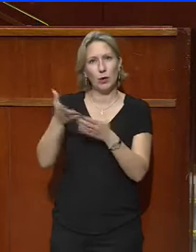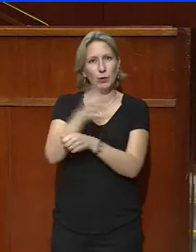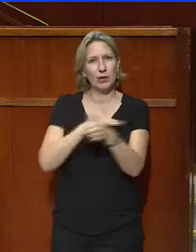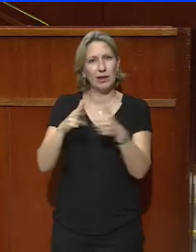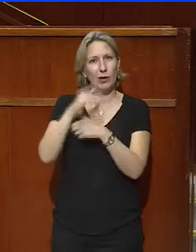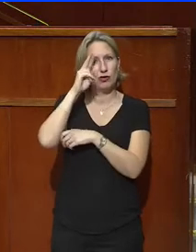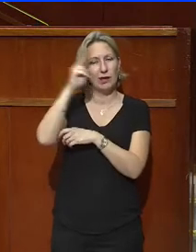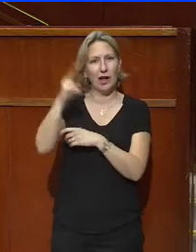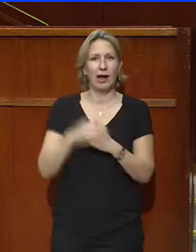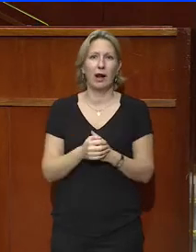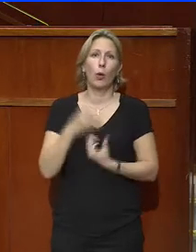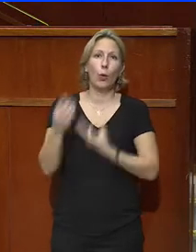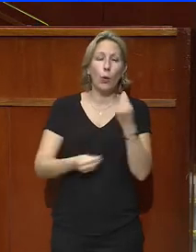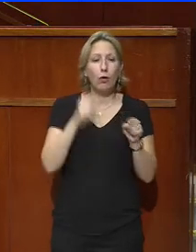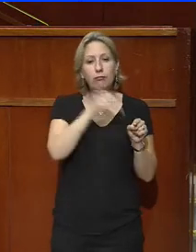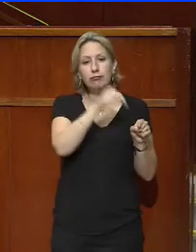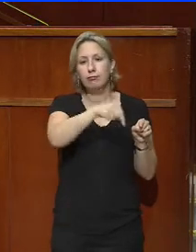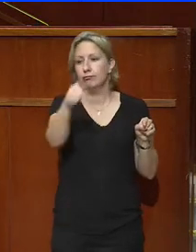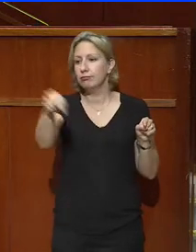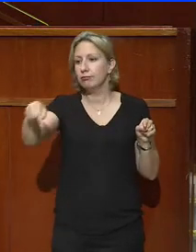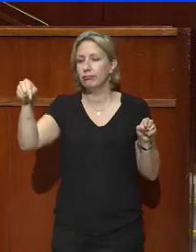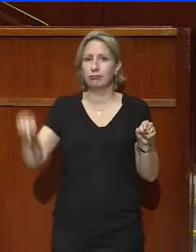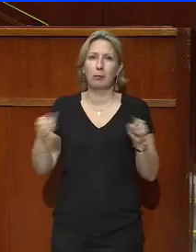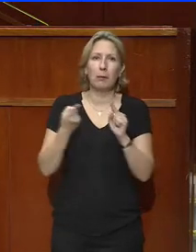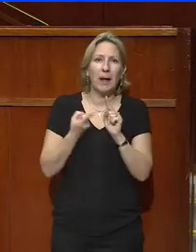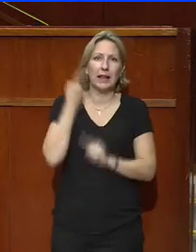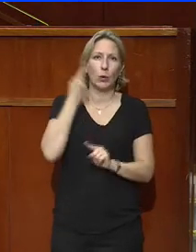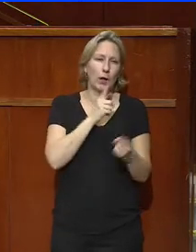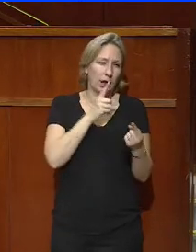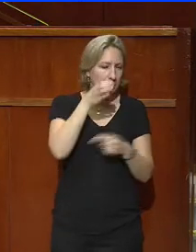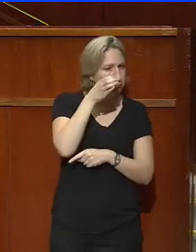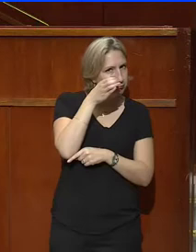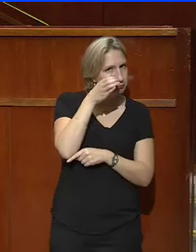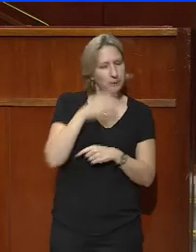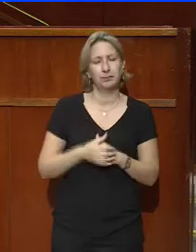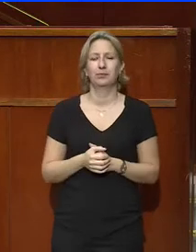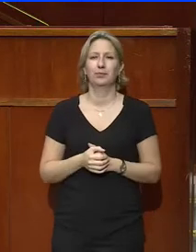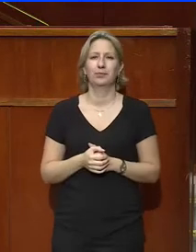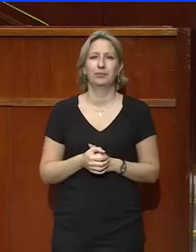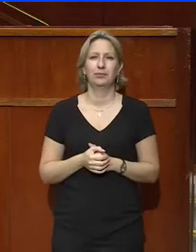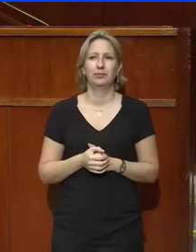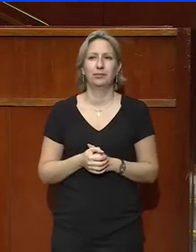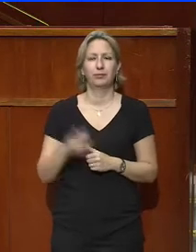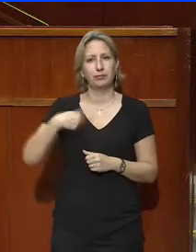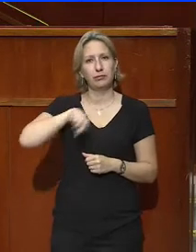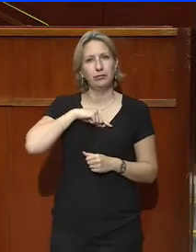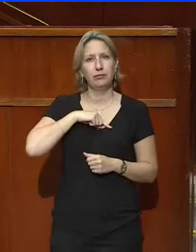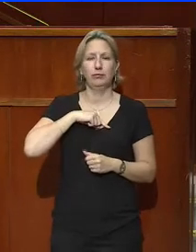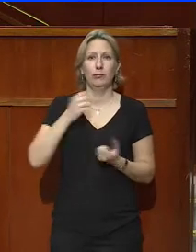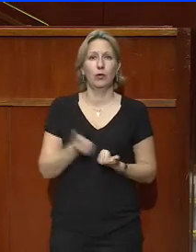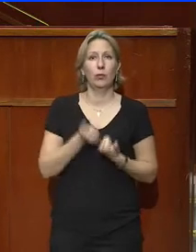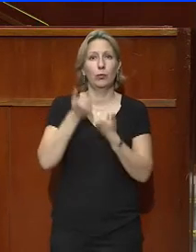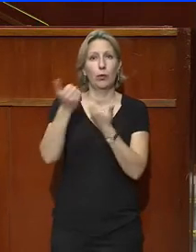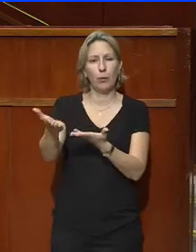général ou de telle ou telle de ses composantes en particulier. Les pétitions que nous nous proposons de relier